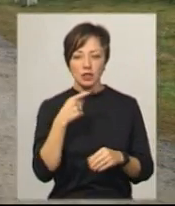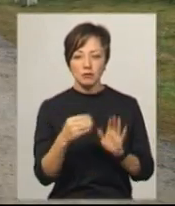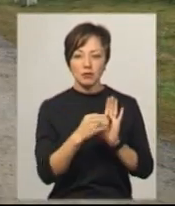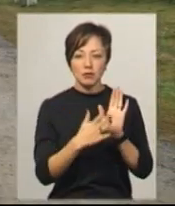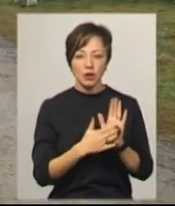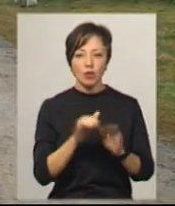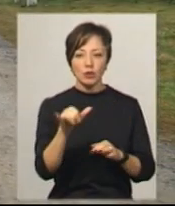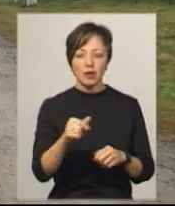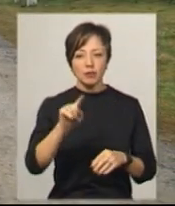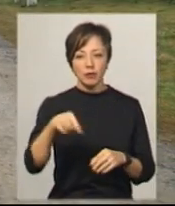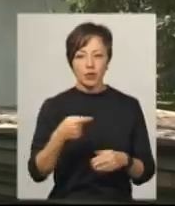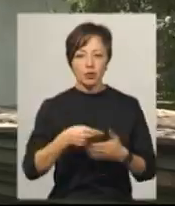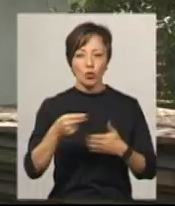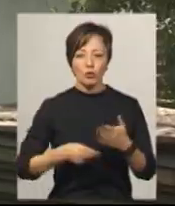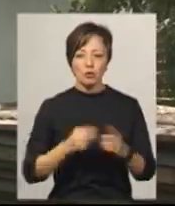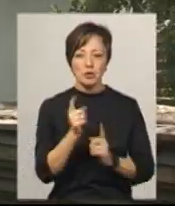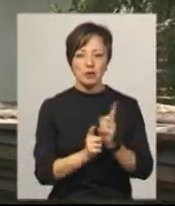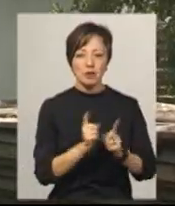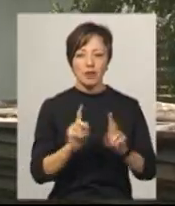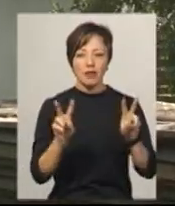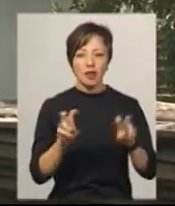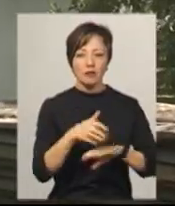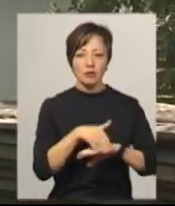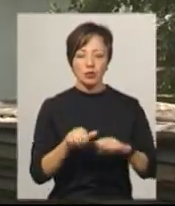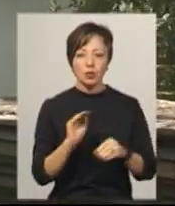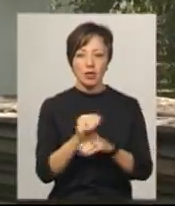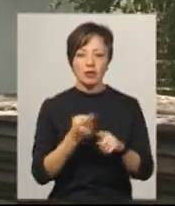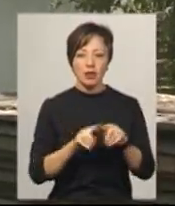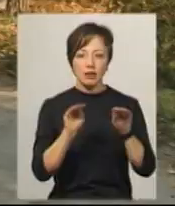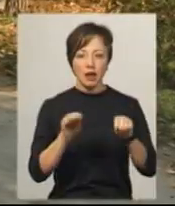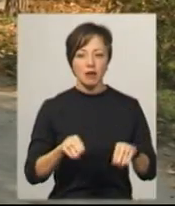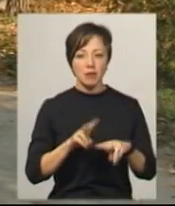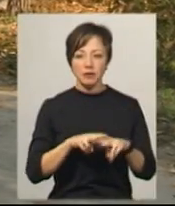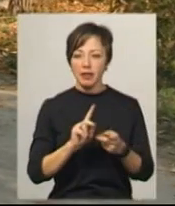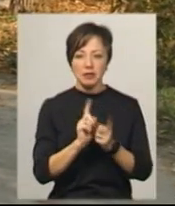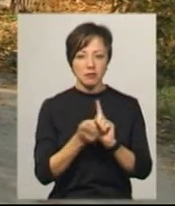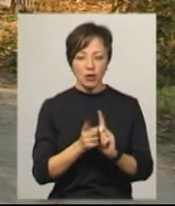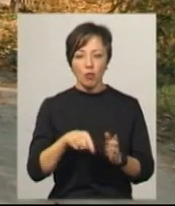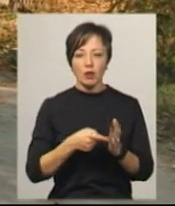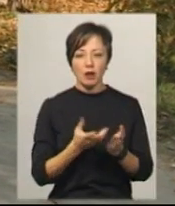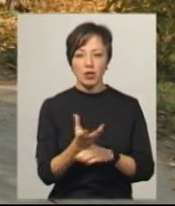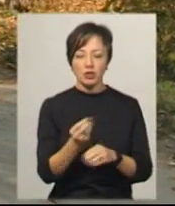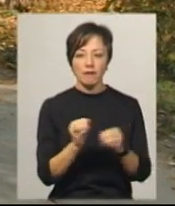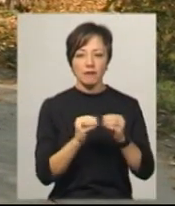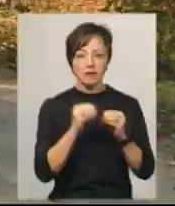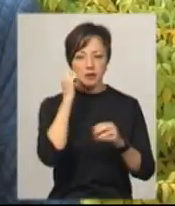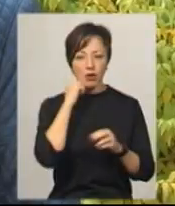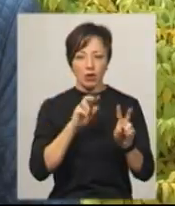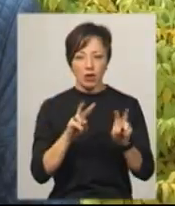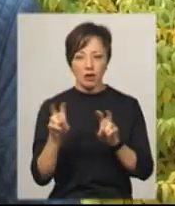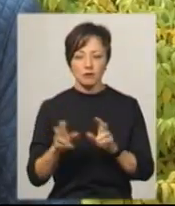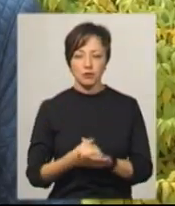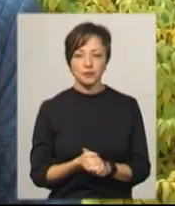присвоєння у неї потребувало довідку про зміну назви вулиці. Додає, дані в паспорті не змінювала, комунальний платежі здійснює за старою назвою.